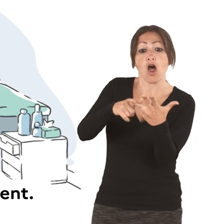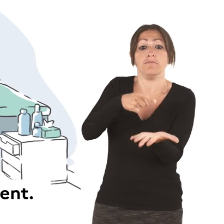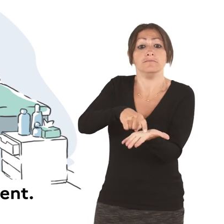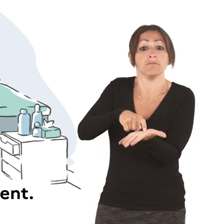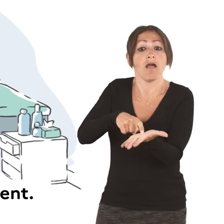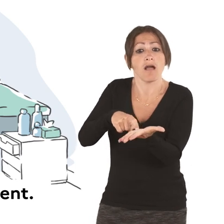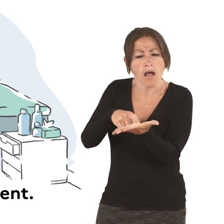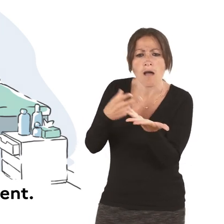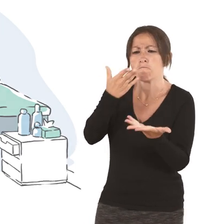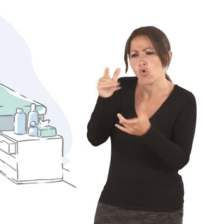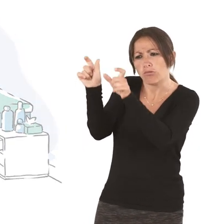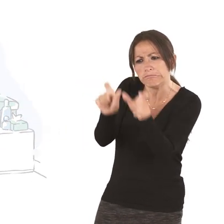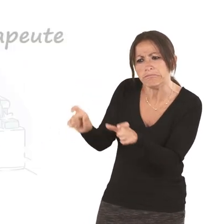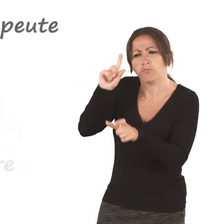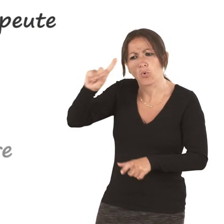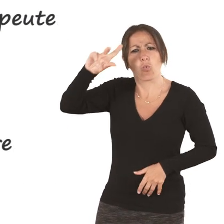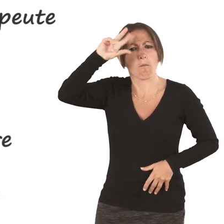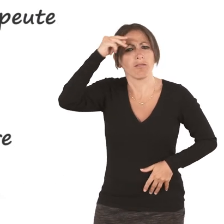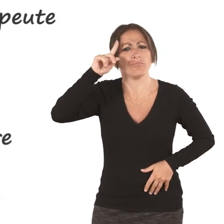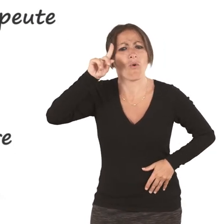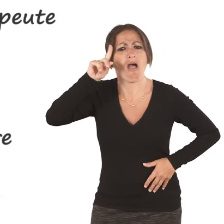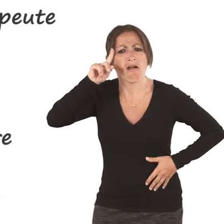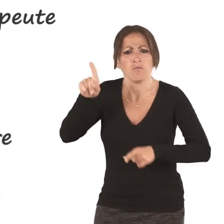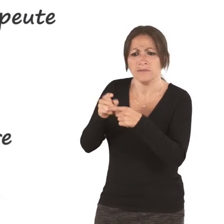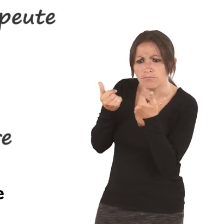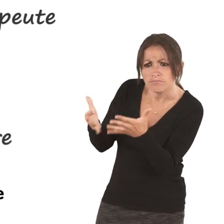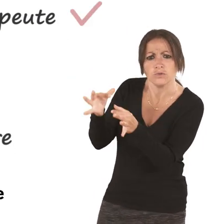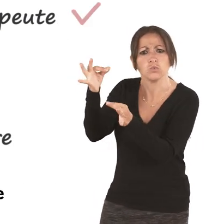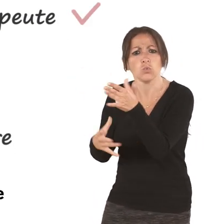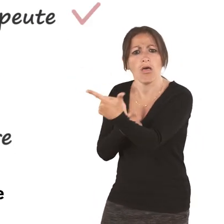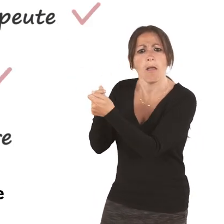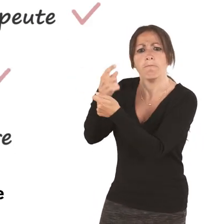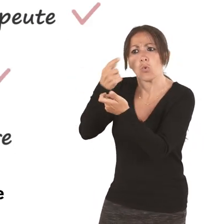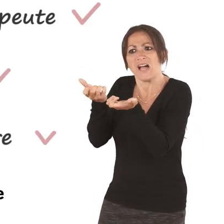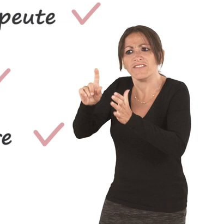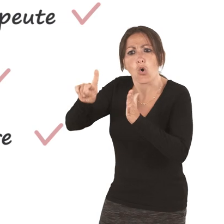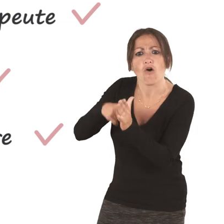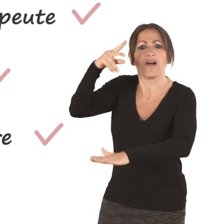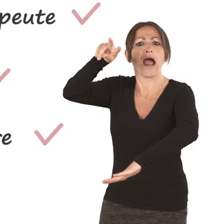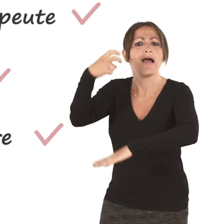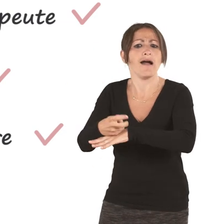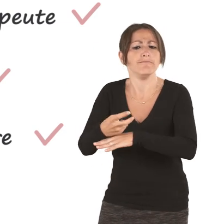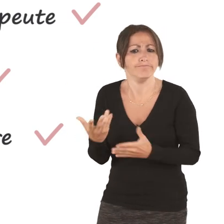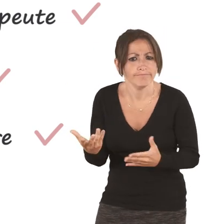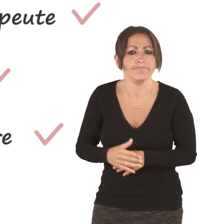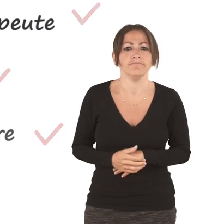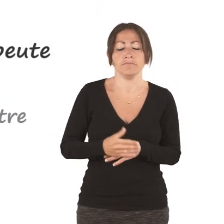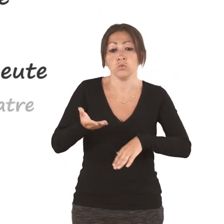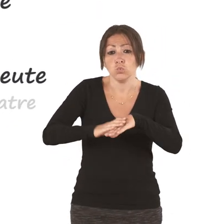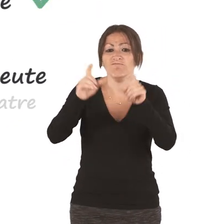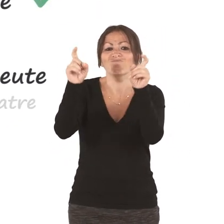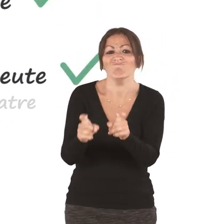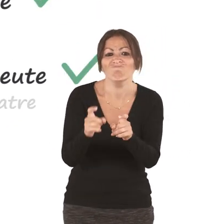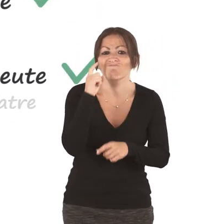effets indésirables d'un médicament. Il lui prescrit des examens pour rechercher une explication et proposer une solution adaptée afin d'éviter une nouvelle chute.